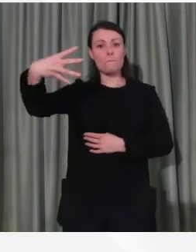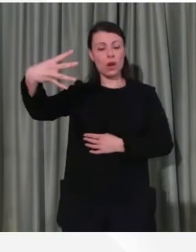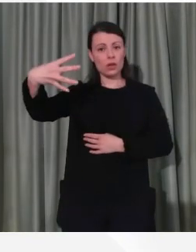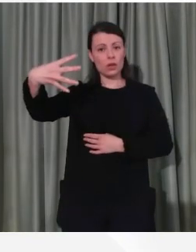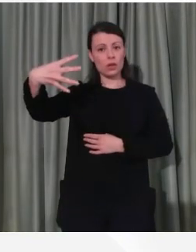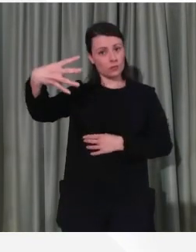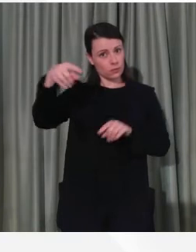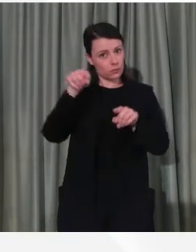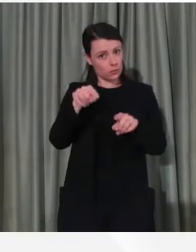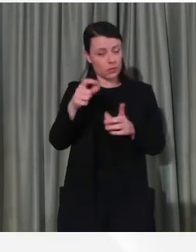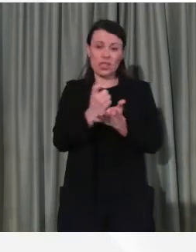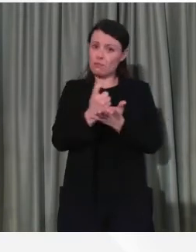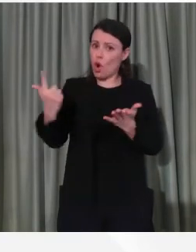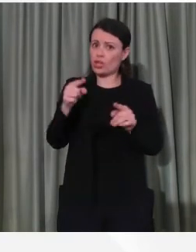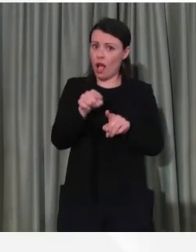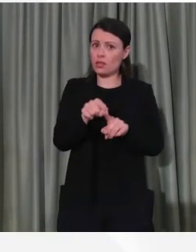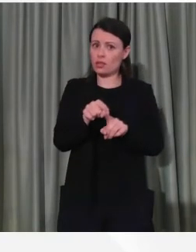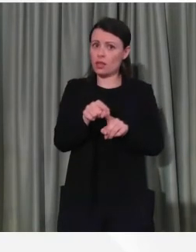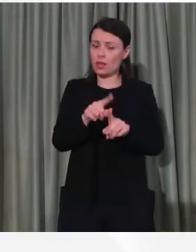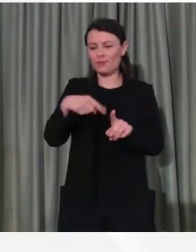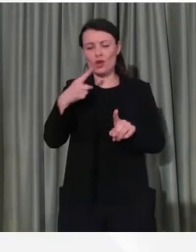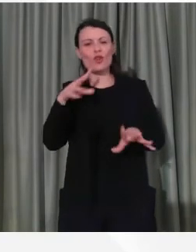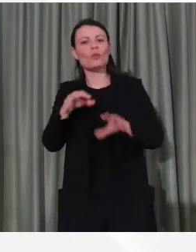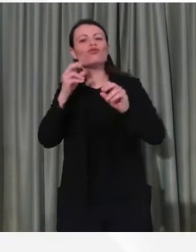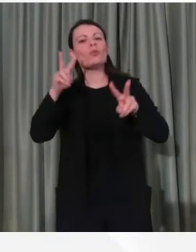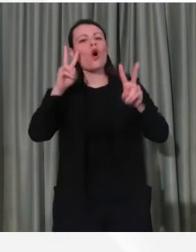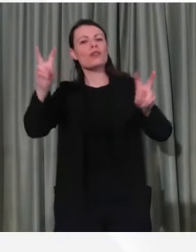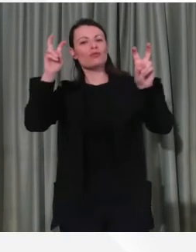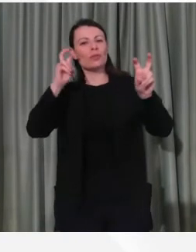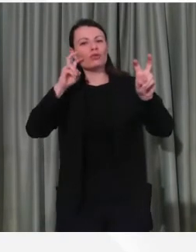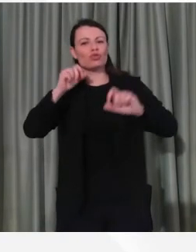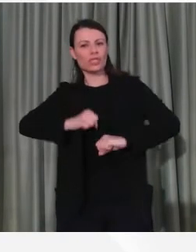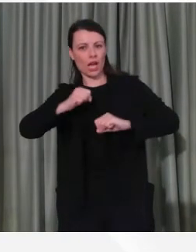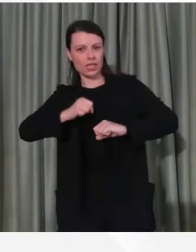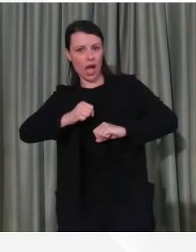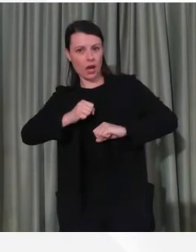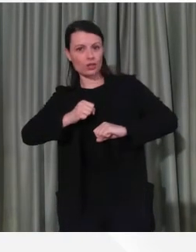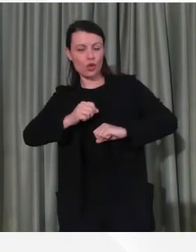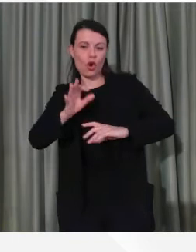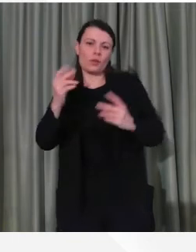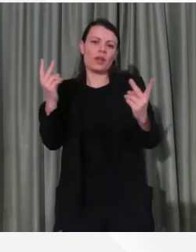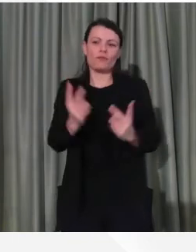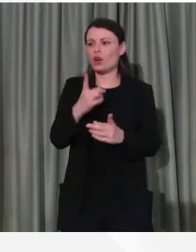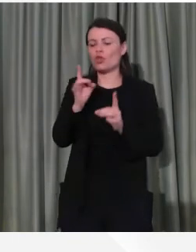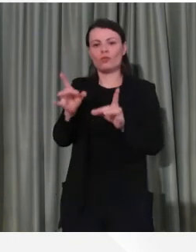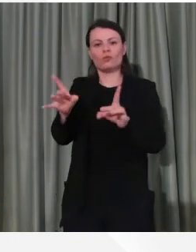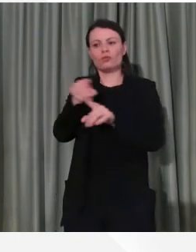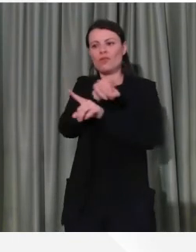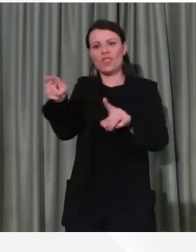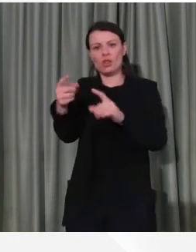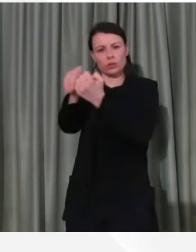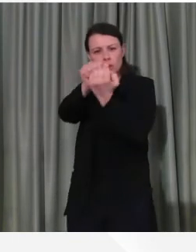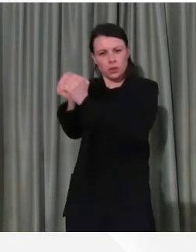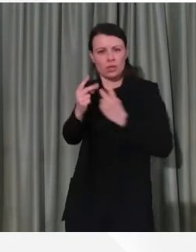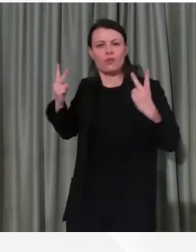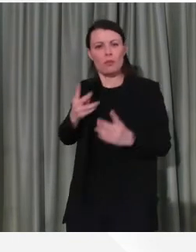spostiamo verso già il discorso sanitario e di contrasto vero e proprio al virus? Esatto, allora